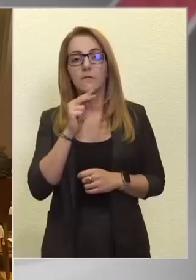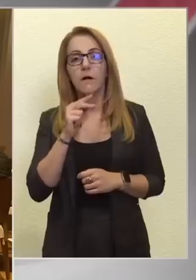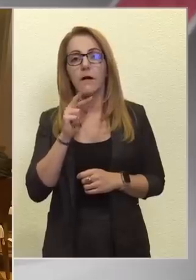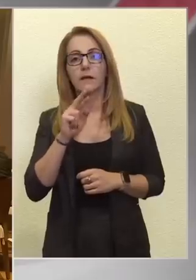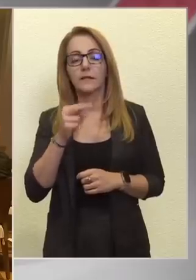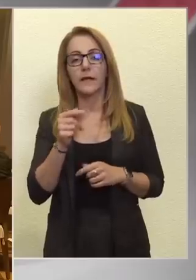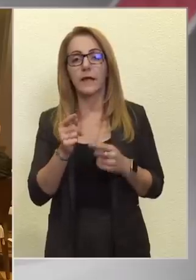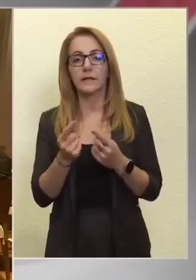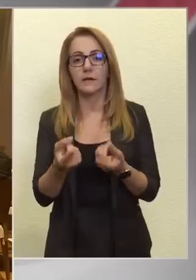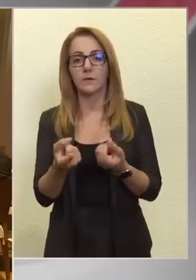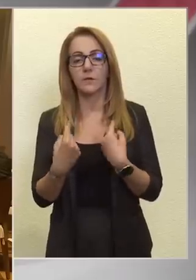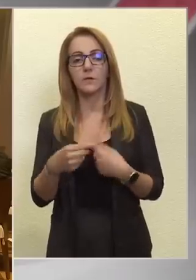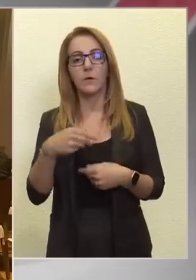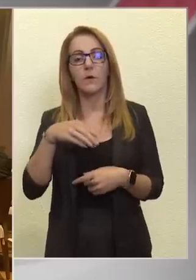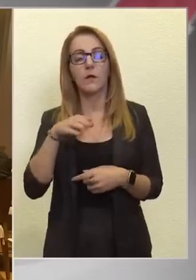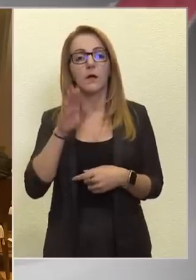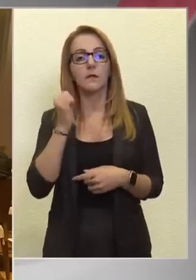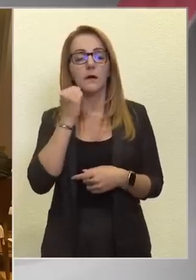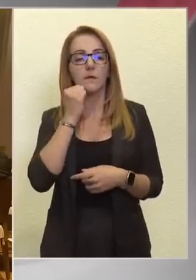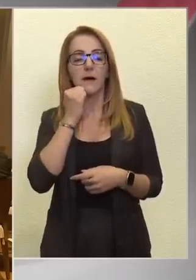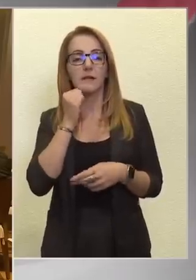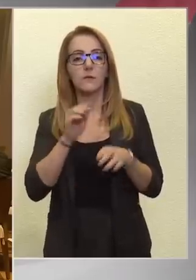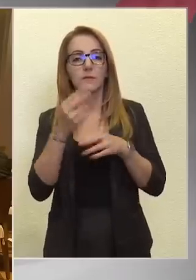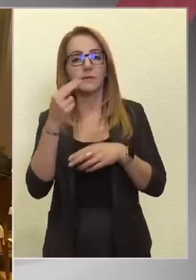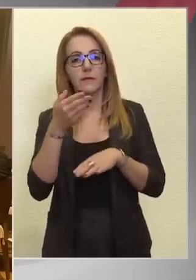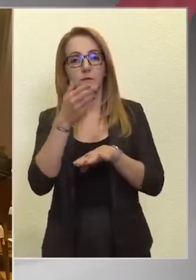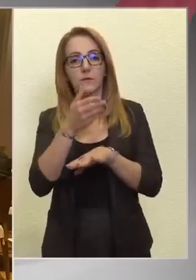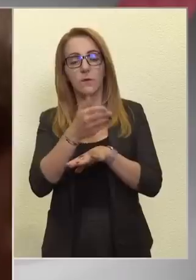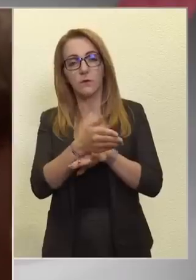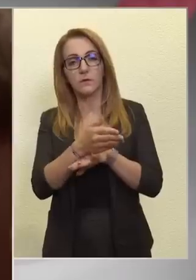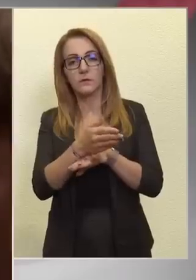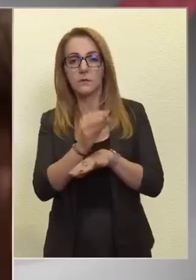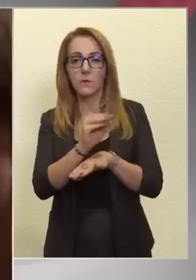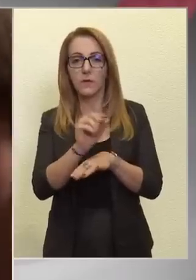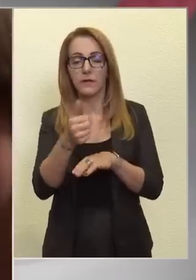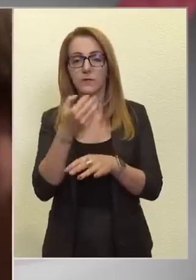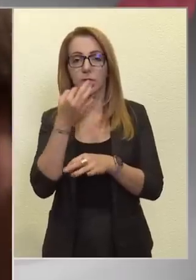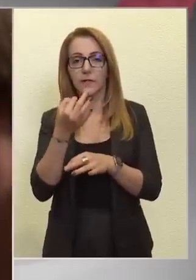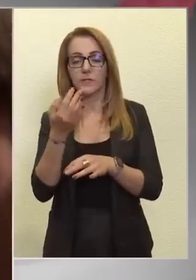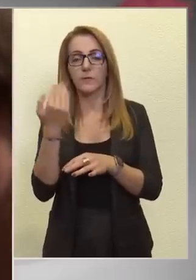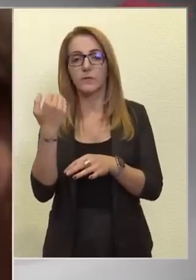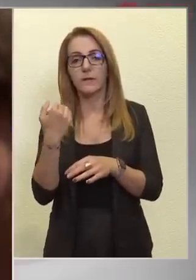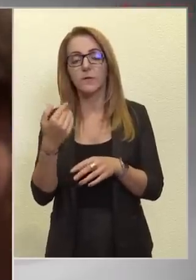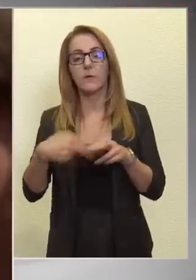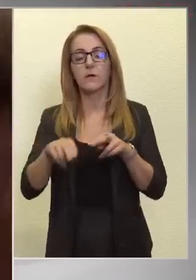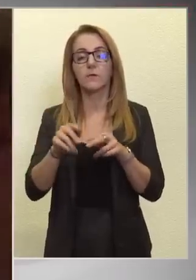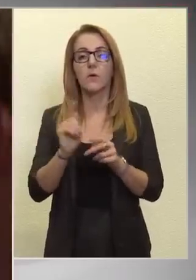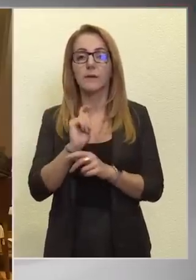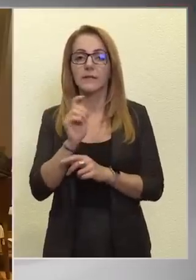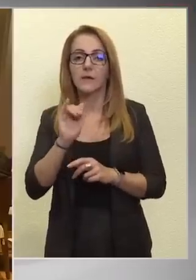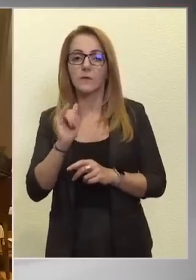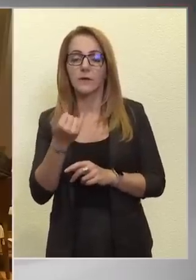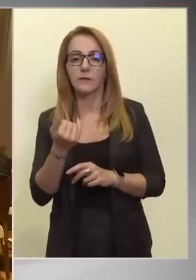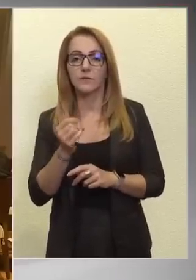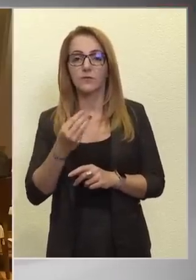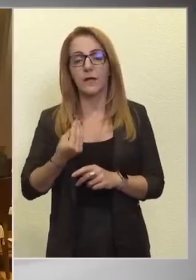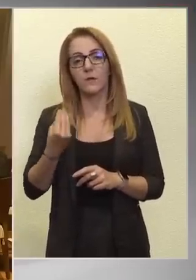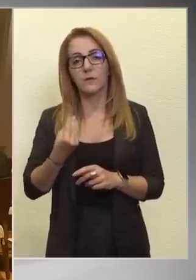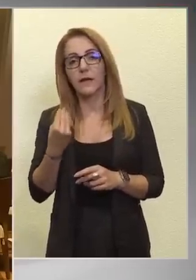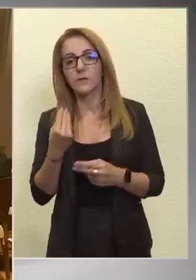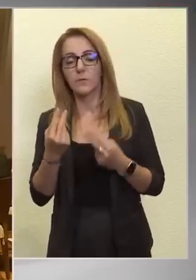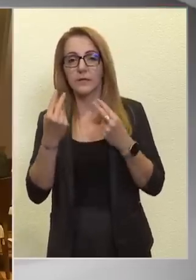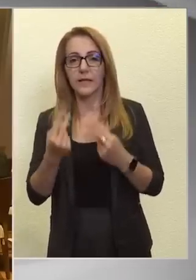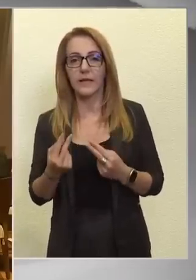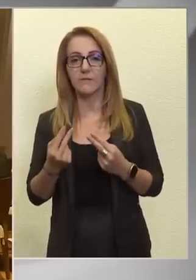Nagy Márton miniszter úrhoz szól, az én első kérdésem is ön a közelmódban több interjúban és előadásában érvelt az